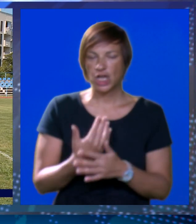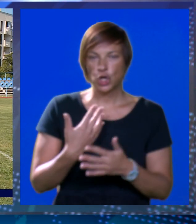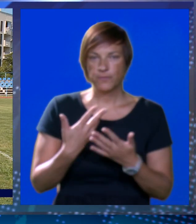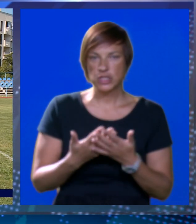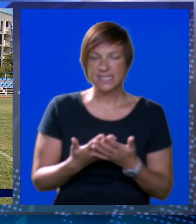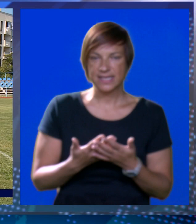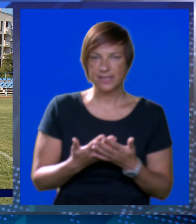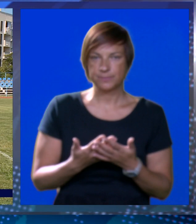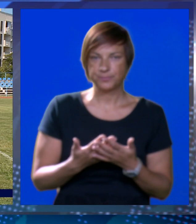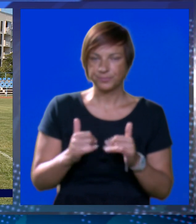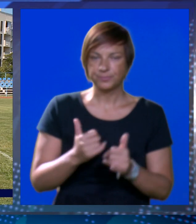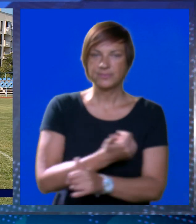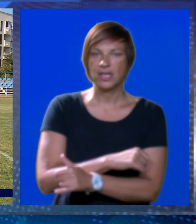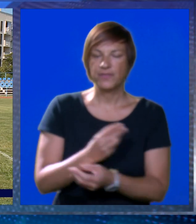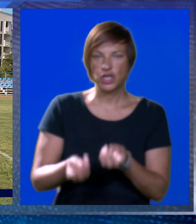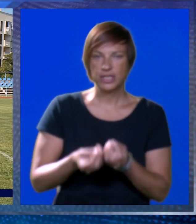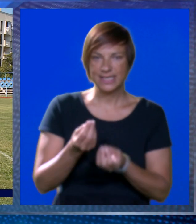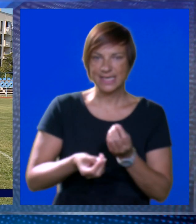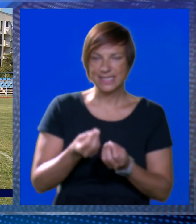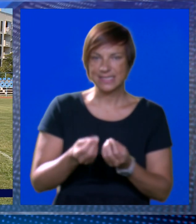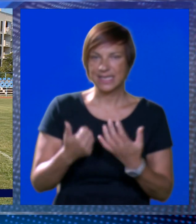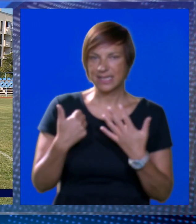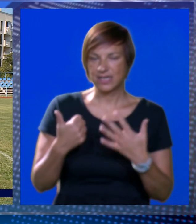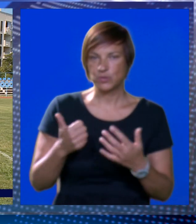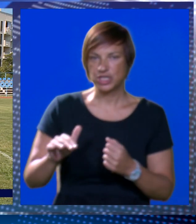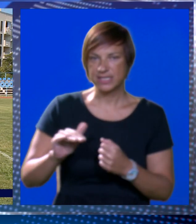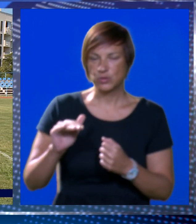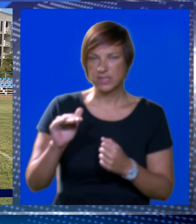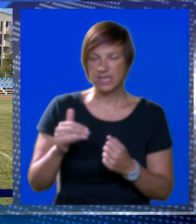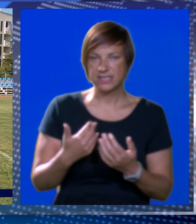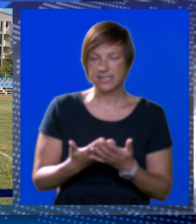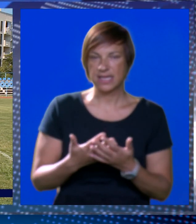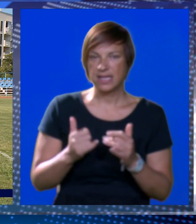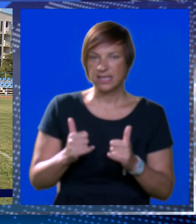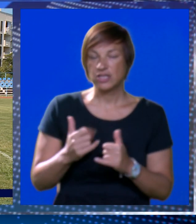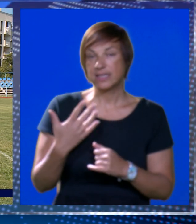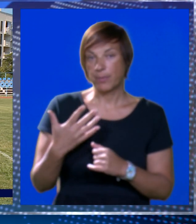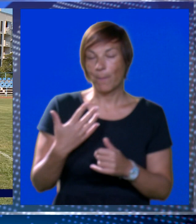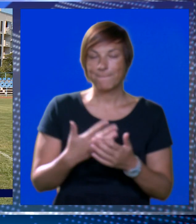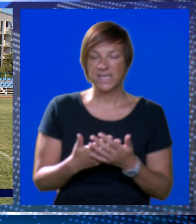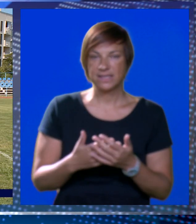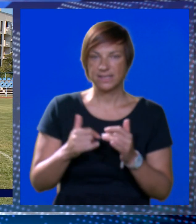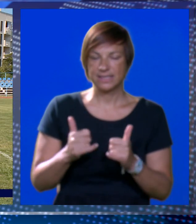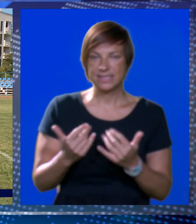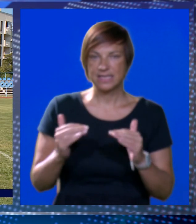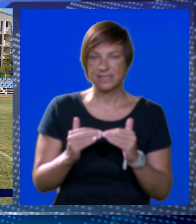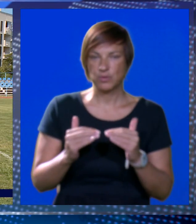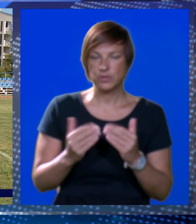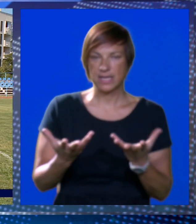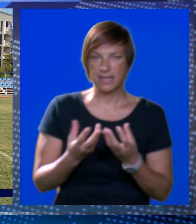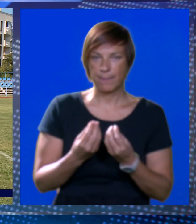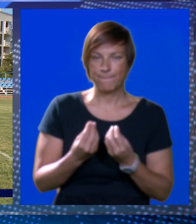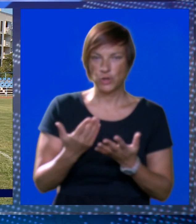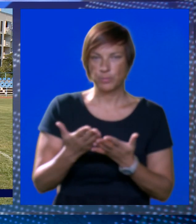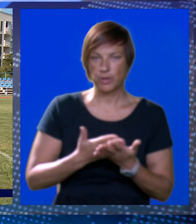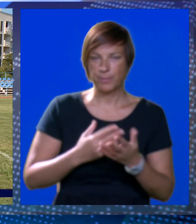Novost je, ove godine se igra u šest uzrastnih kategorija, dosta smo igrali u pet. Sad smo uskladili